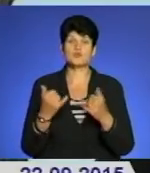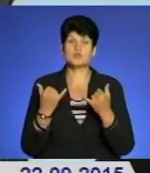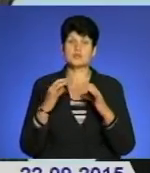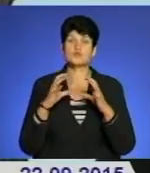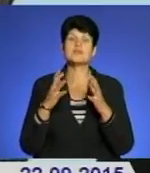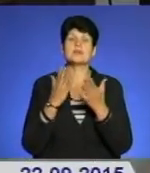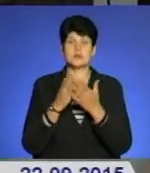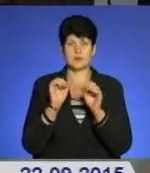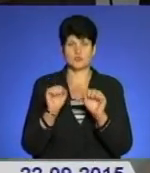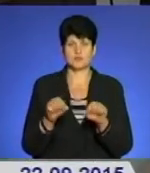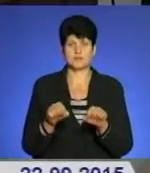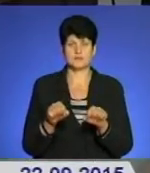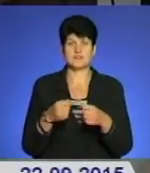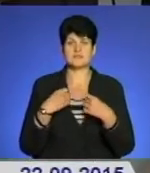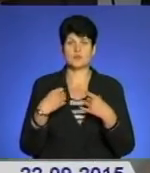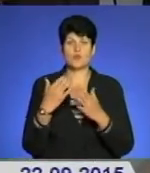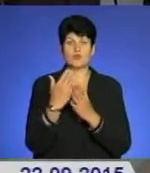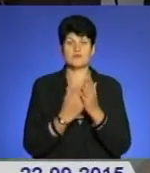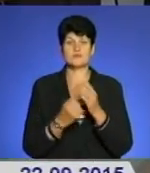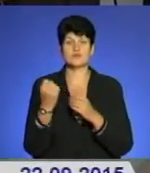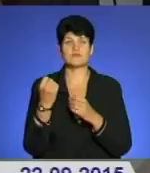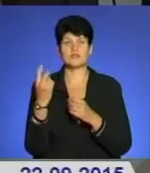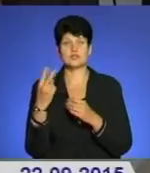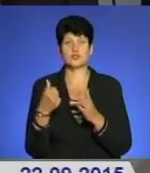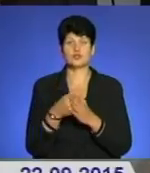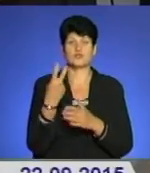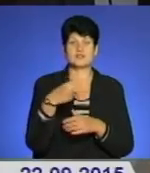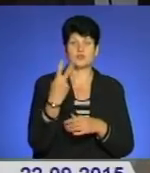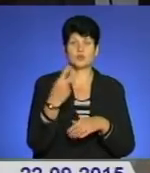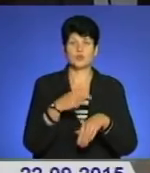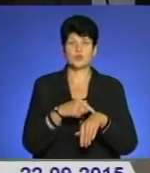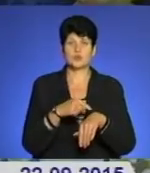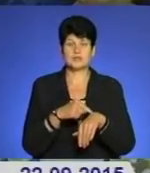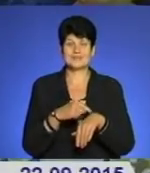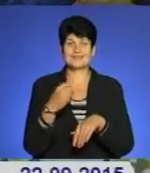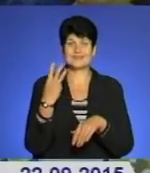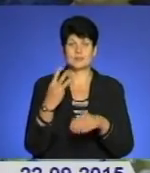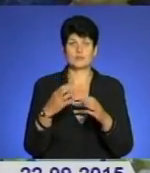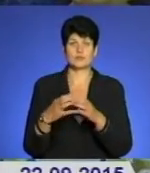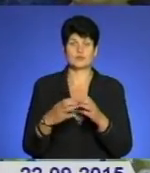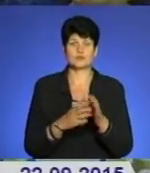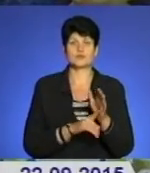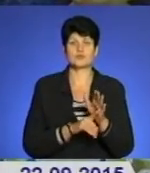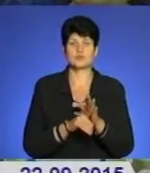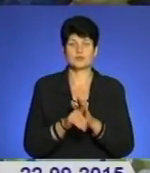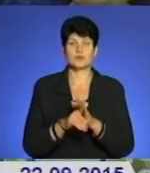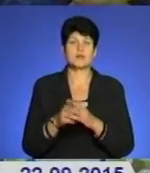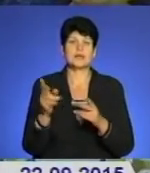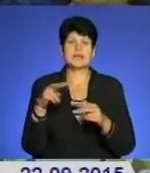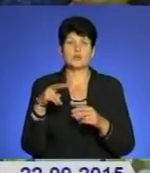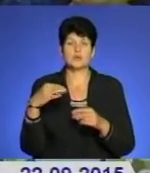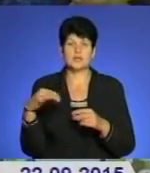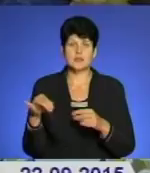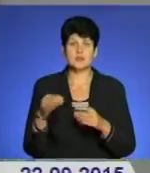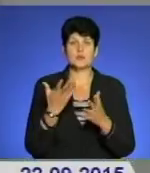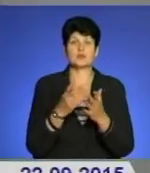є можливим. Святкова програма з 12 до 22 години. Три основні блоки. Спершу божественна літургія, далі блок